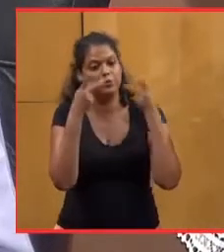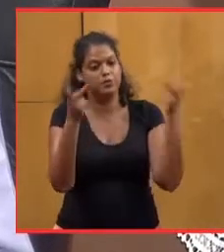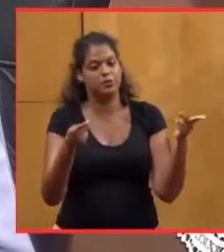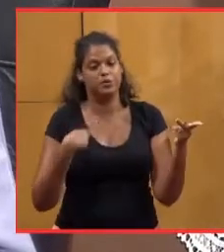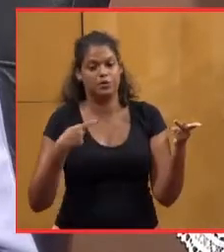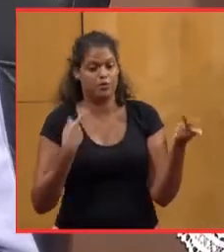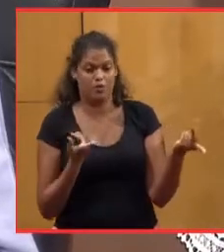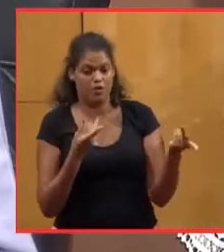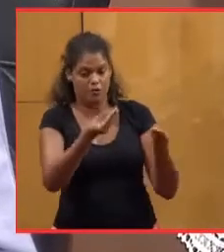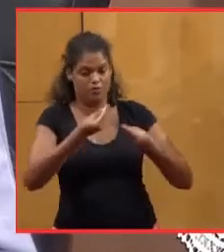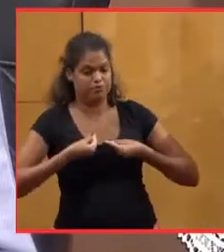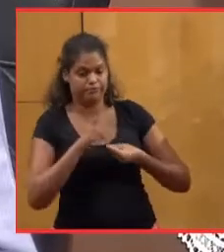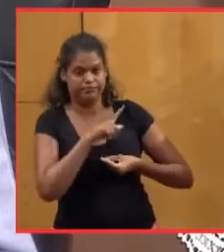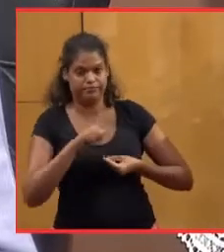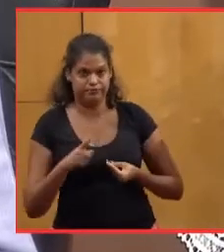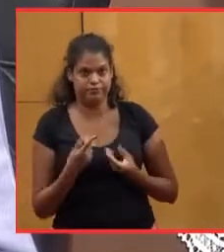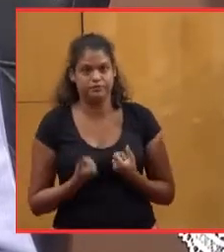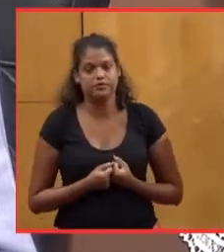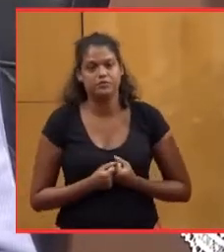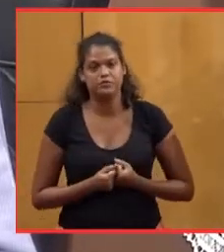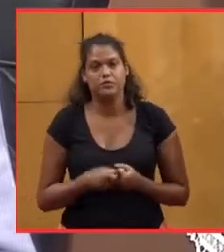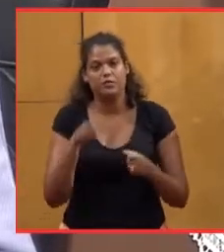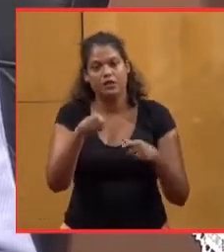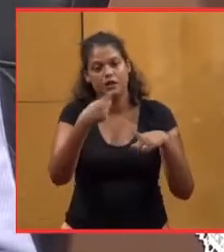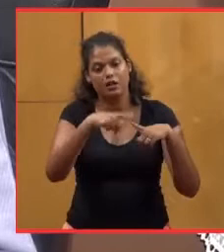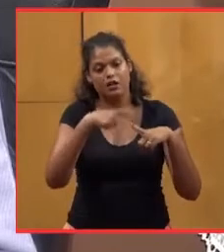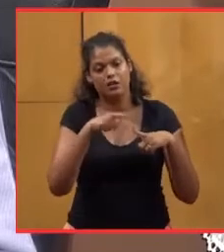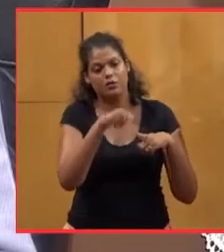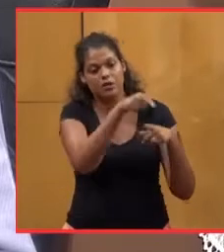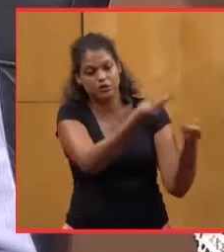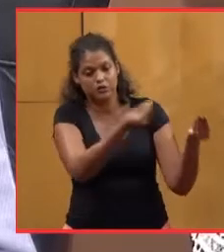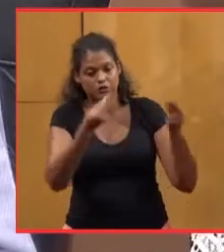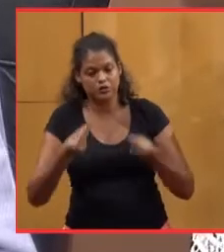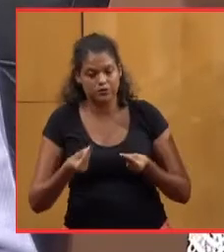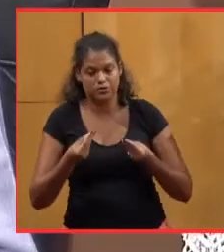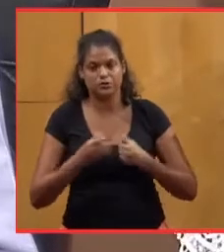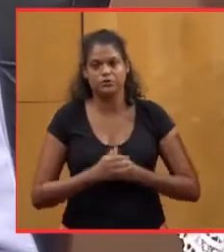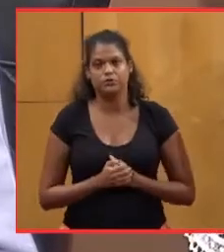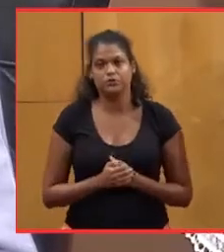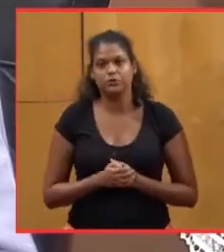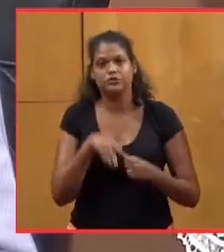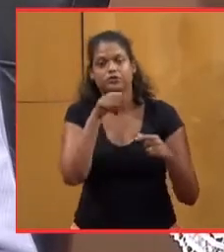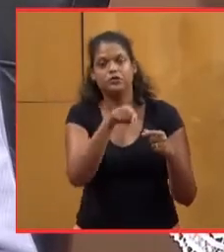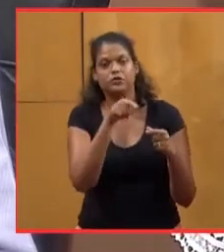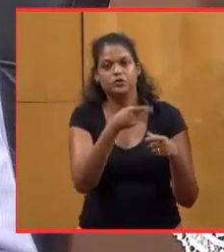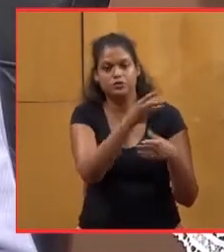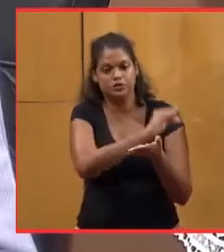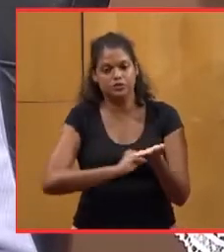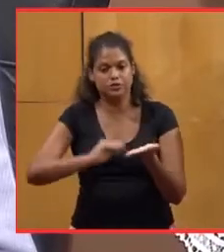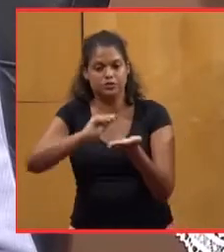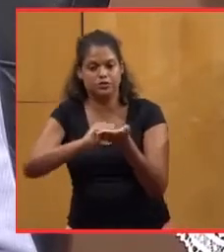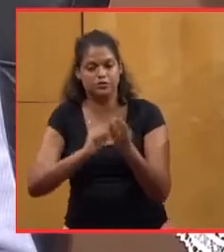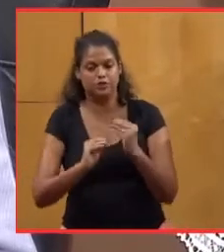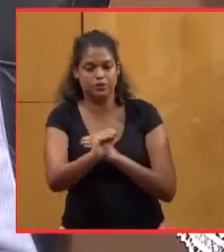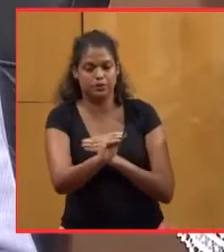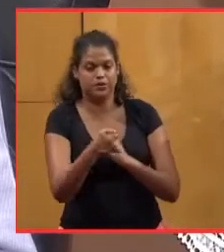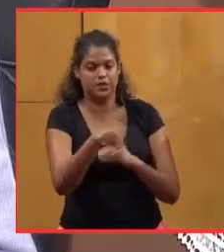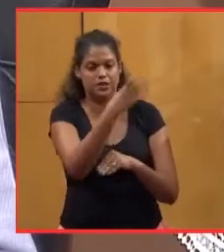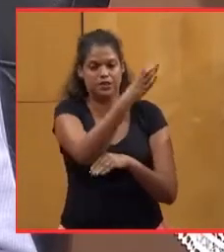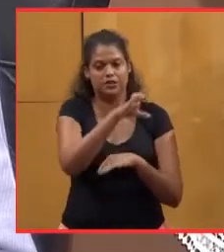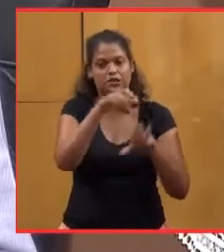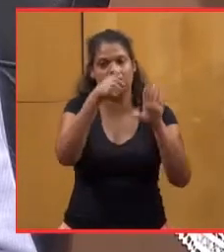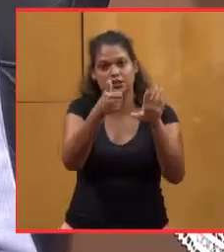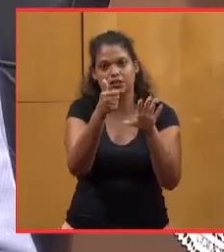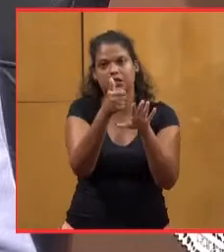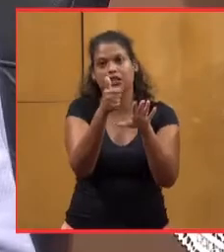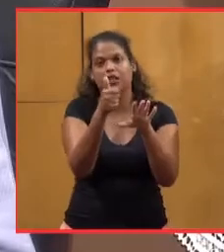consulter. Selon les éléments que vous fournissez vous-même, vous reportez plus de 106,3 millions d'euros d